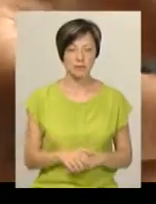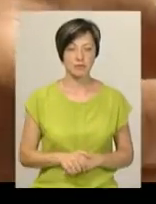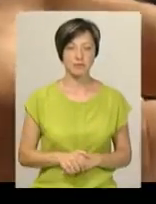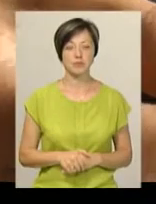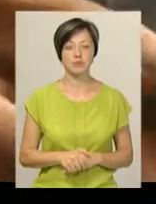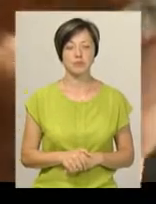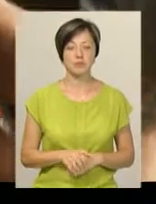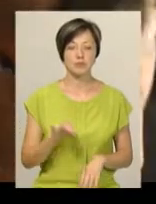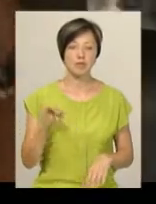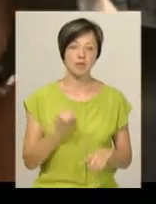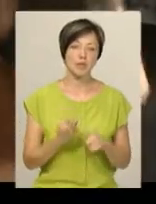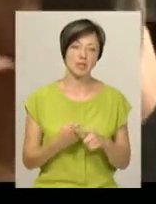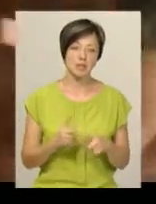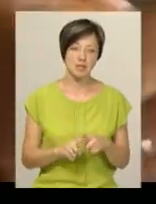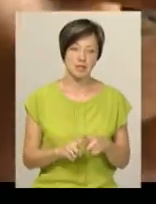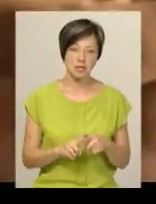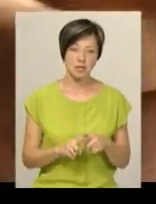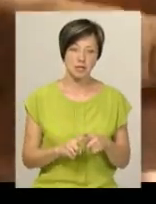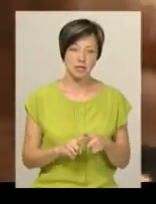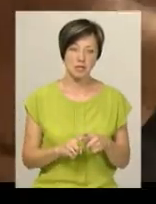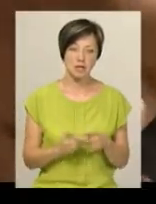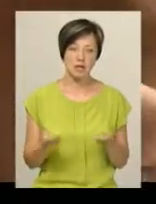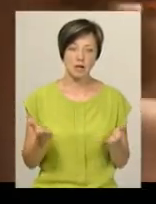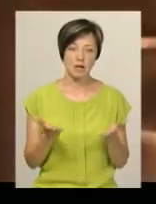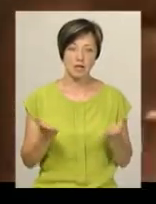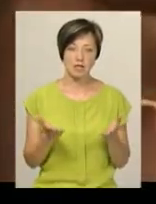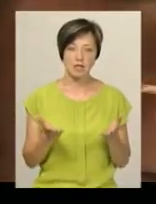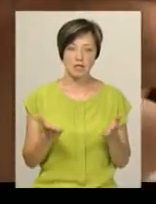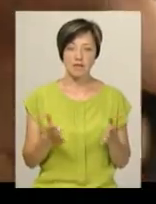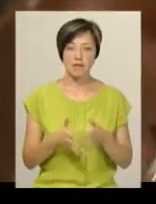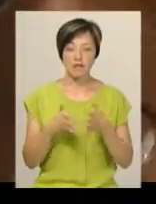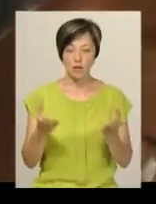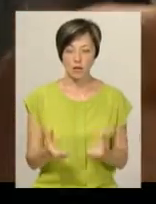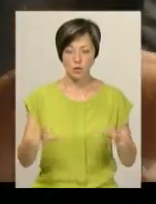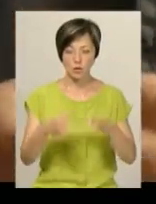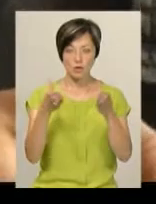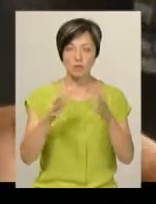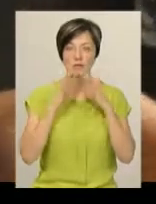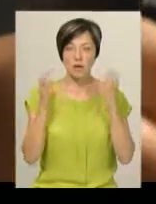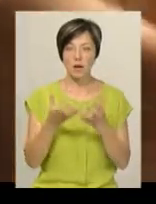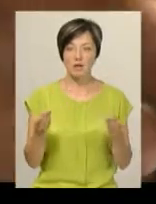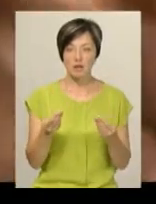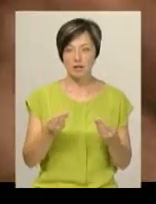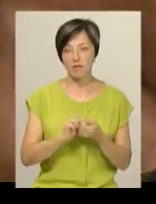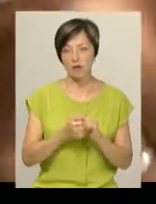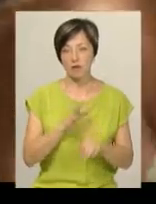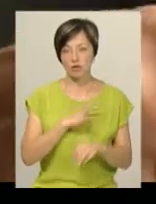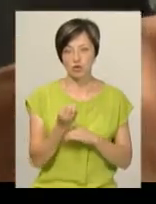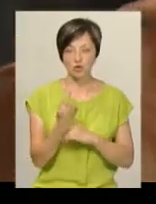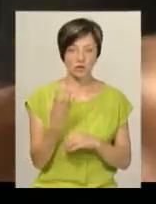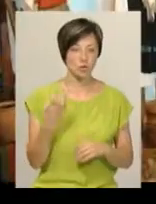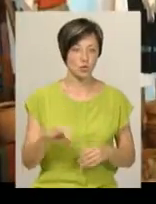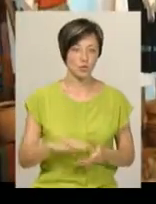І це якийсь тарний сосуд великий для зберігання зерна, і, судячи з того, що ми в камінці знаходили, це може бути 14